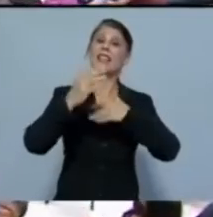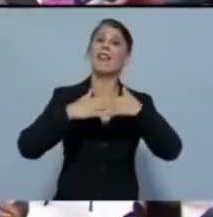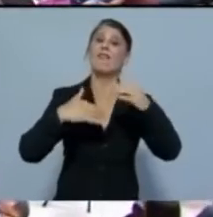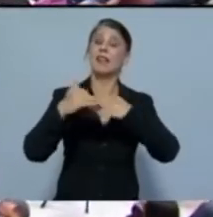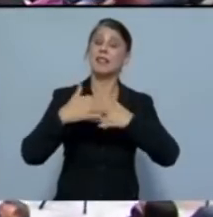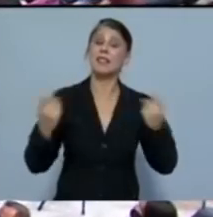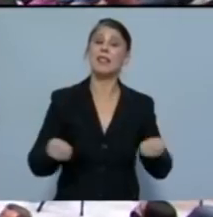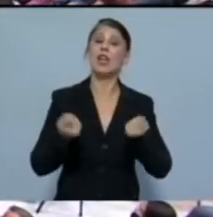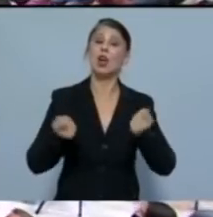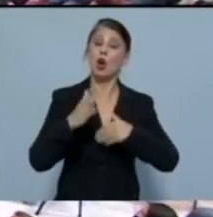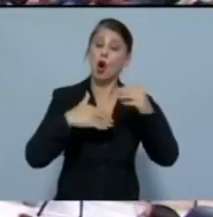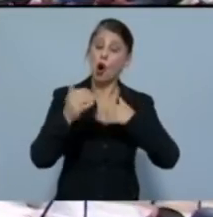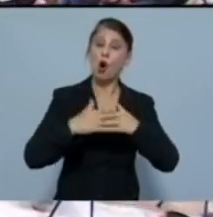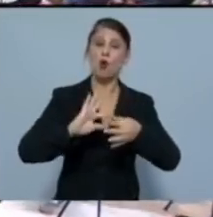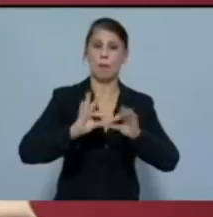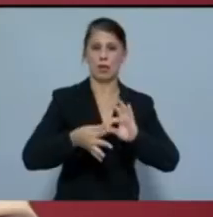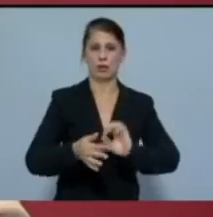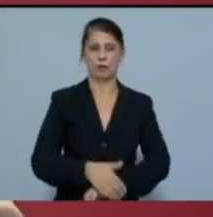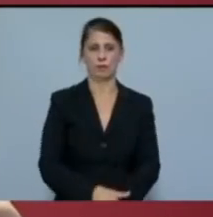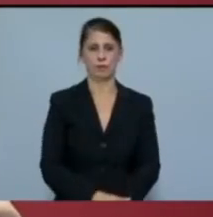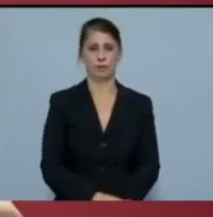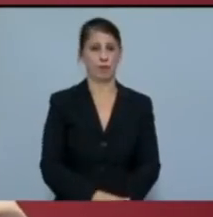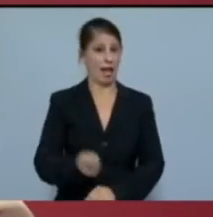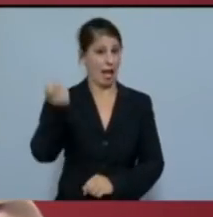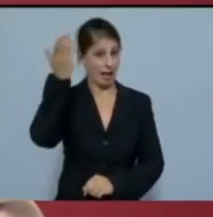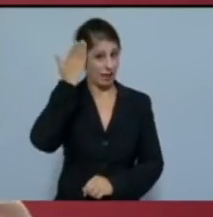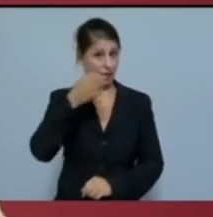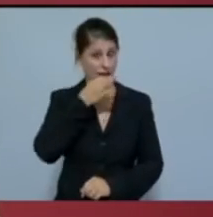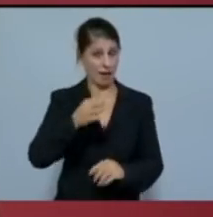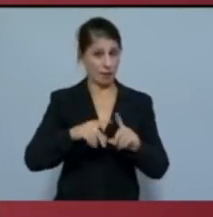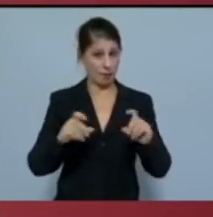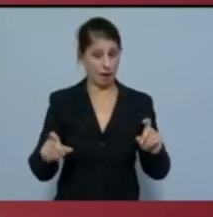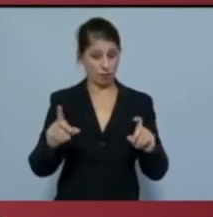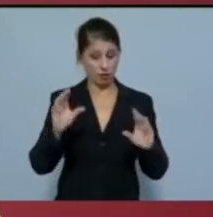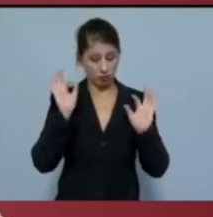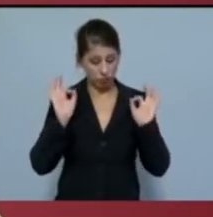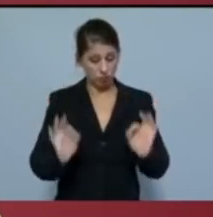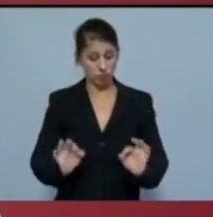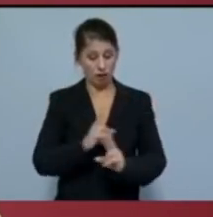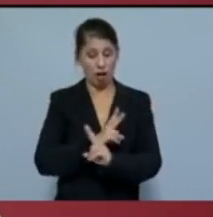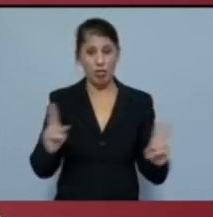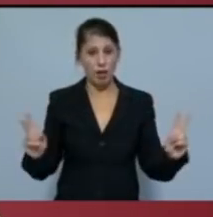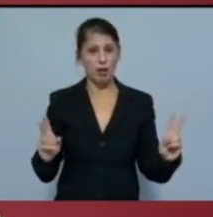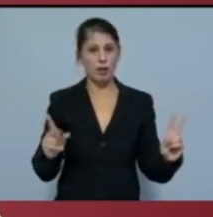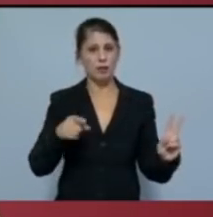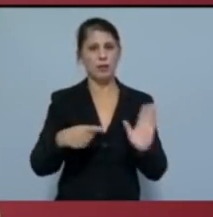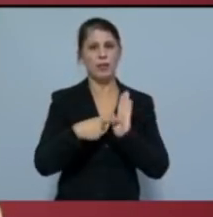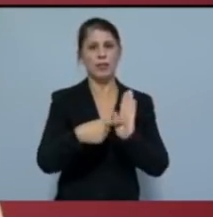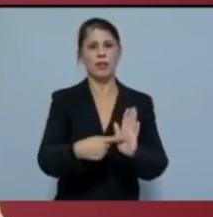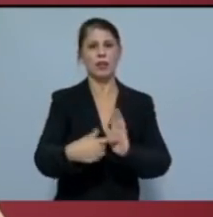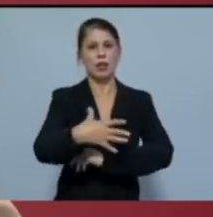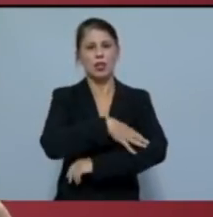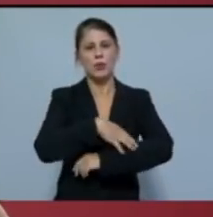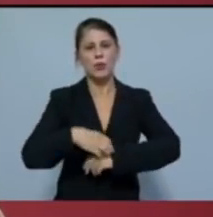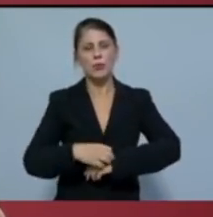Η ακρίβεια, για να λέμε τα πράγματα με το όνομά τους τελικά, αποτυπώνει την εξαθλίωση της